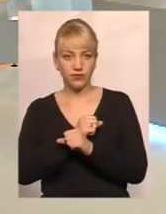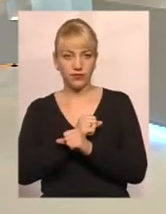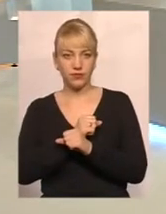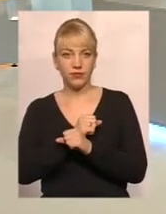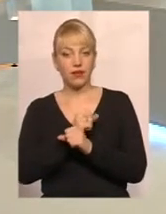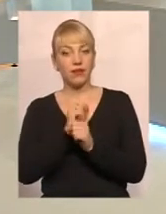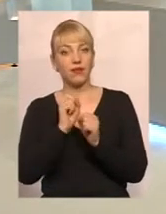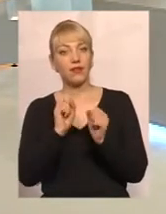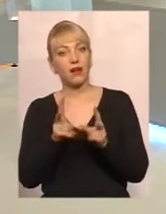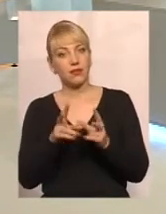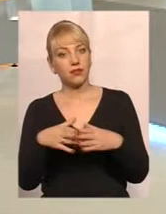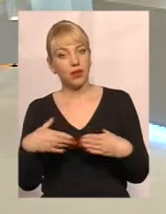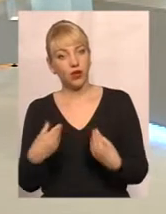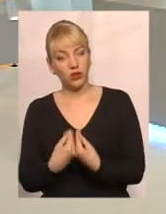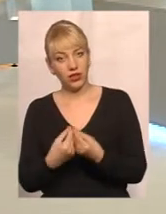то як для родини?